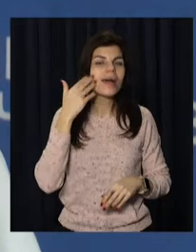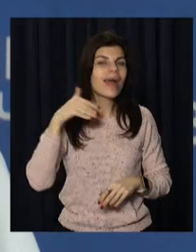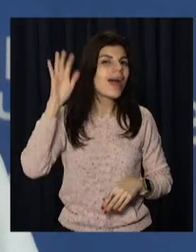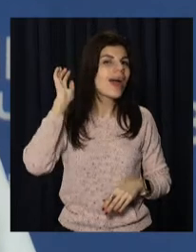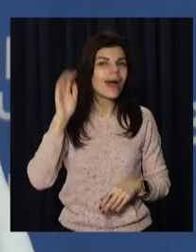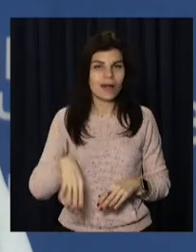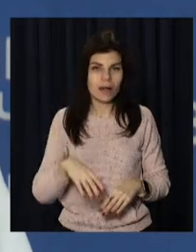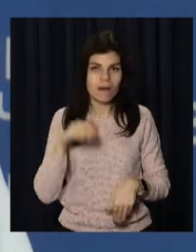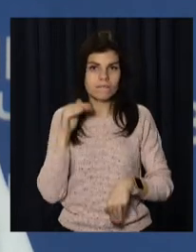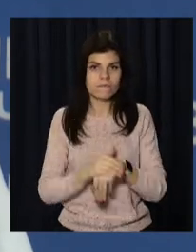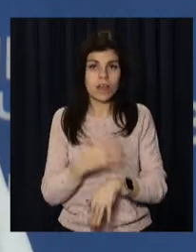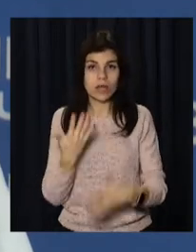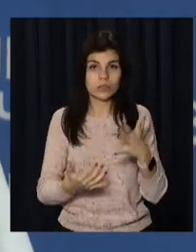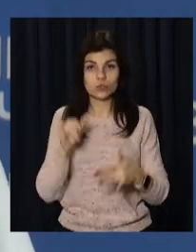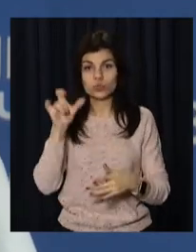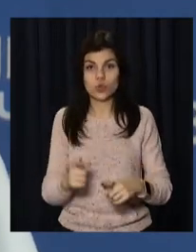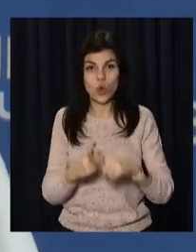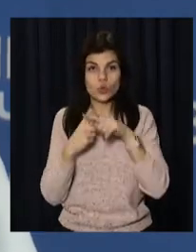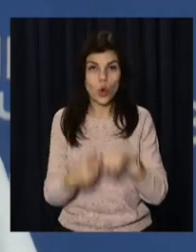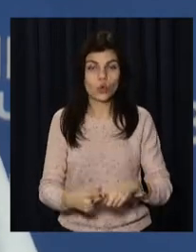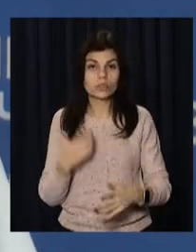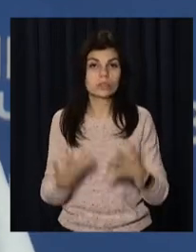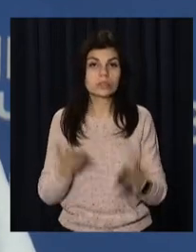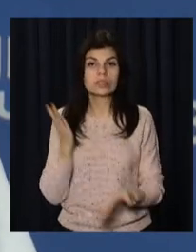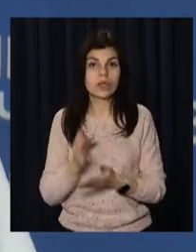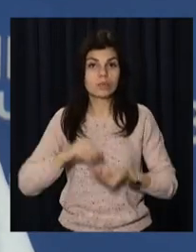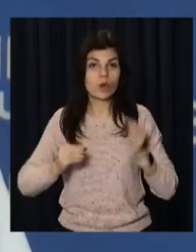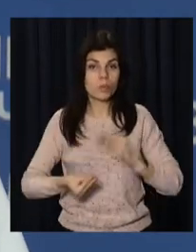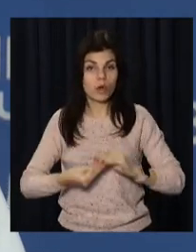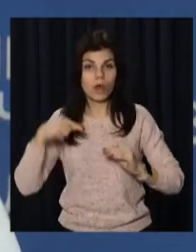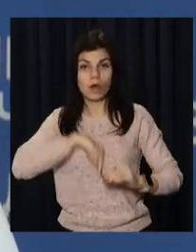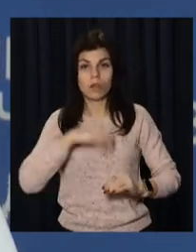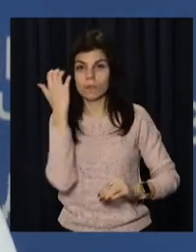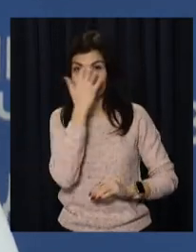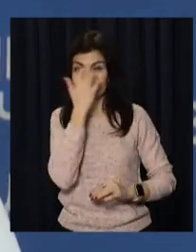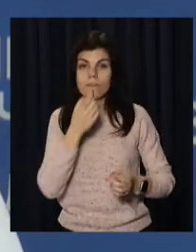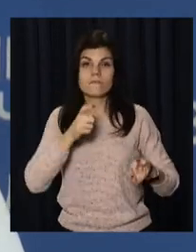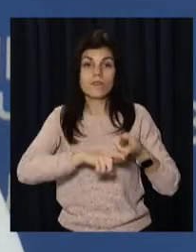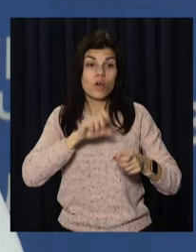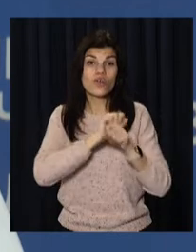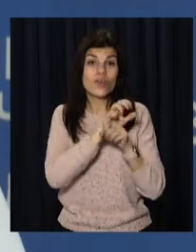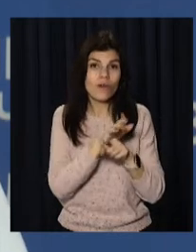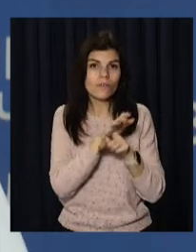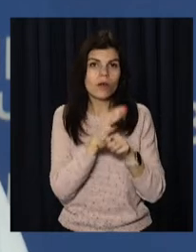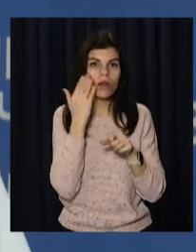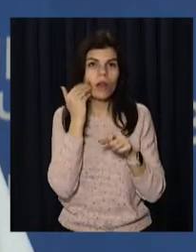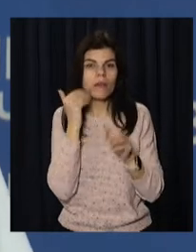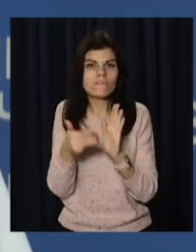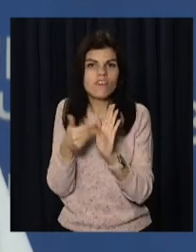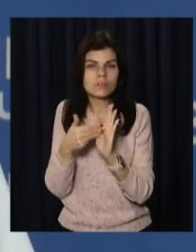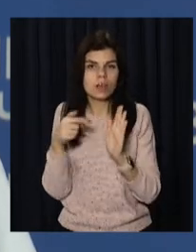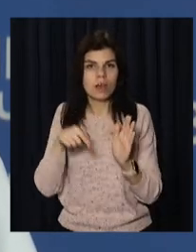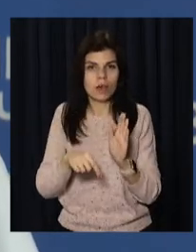переносити. Але ті враження, які наступають після зафорювання цієї інфекції,